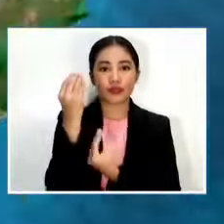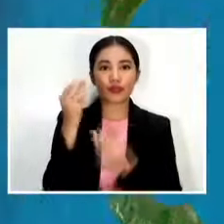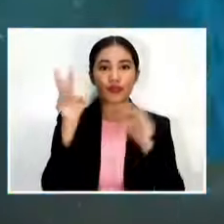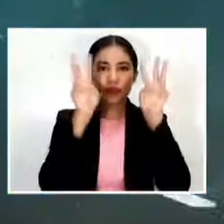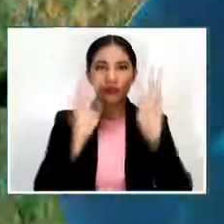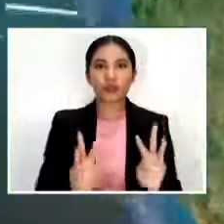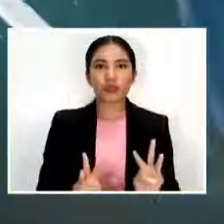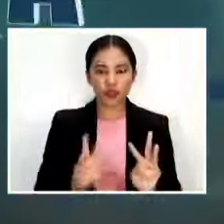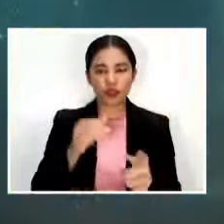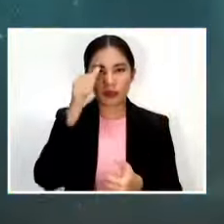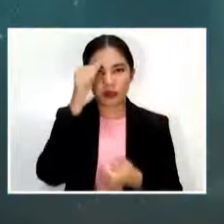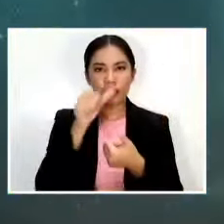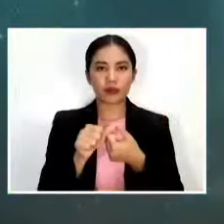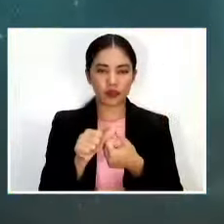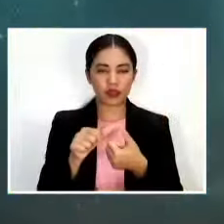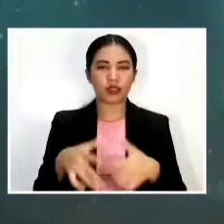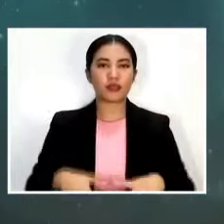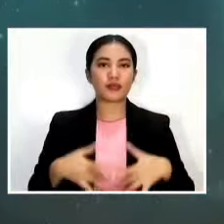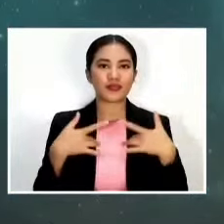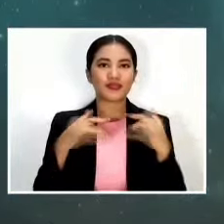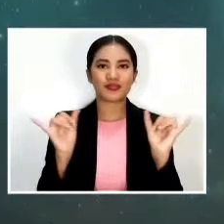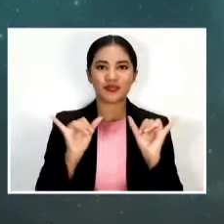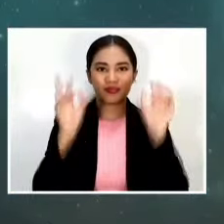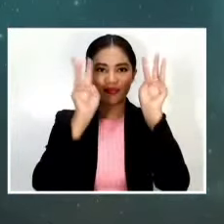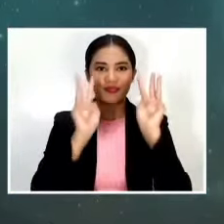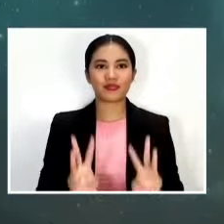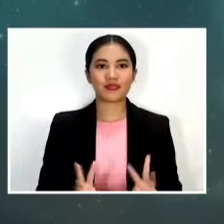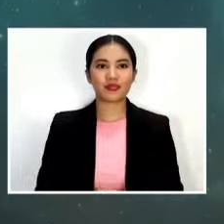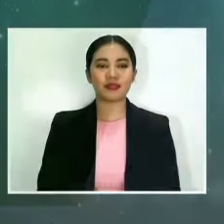tatandaan ang buhay ay weather weather lang